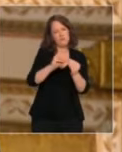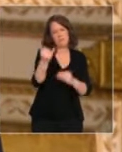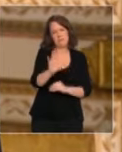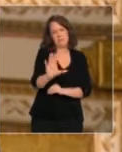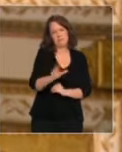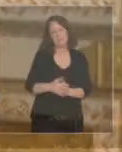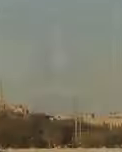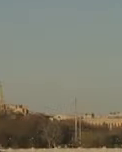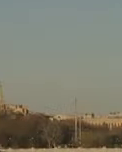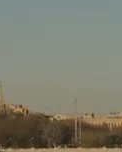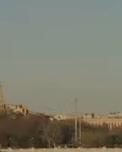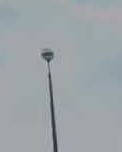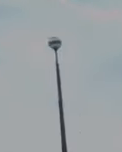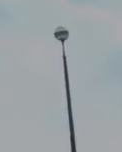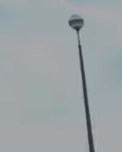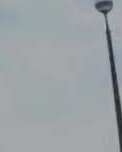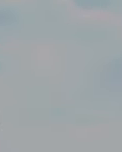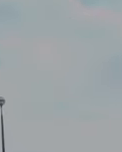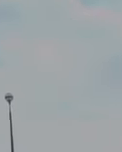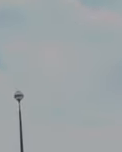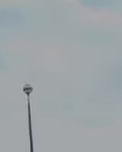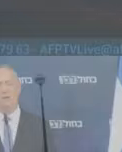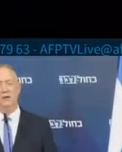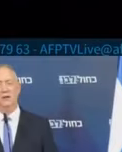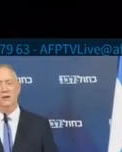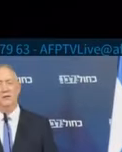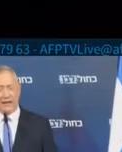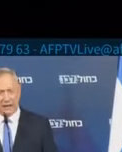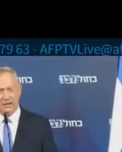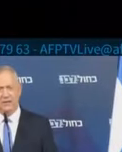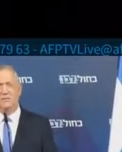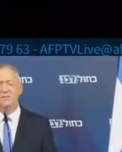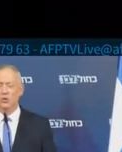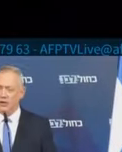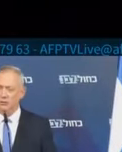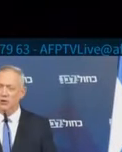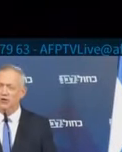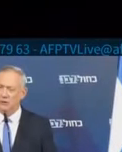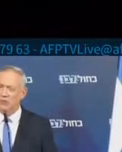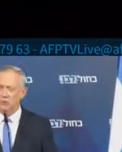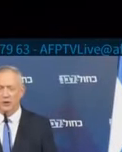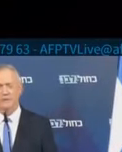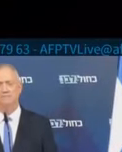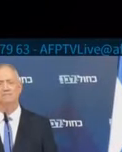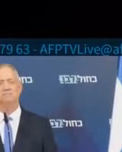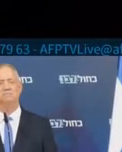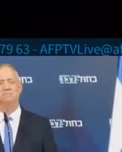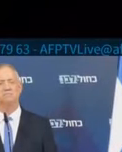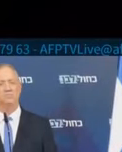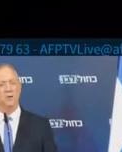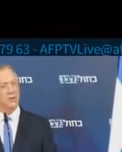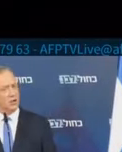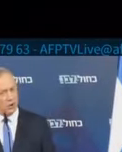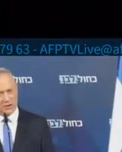Pour notre vie quotidienne, il faut continuer lorsque nous sortons à appliquer les gestes barrières, nous tenir à distance